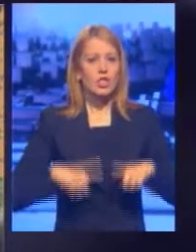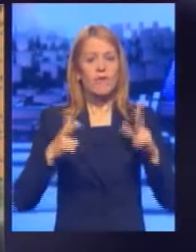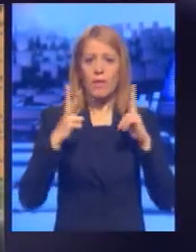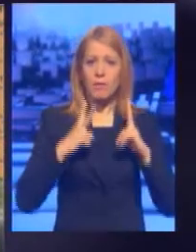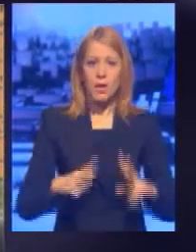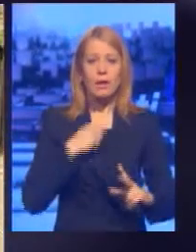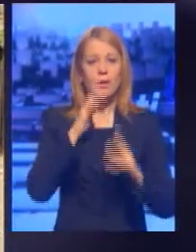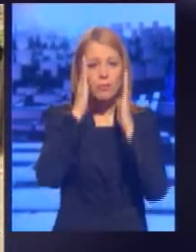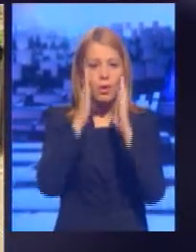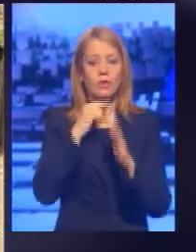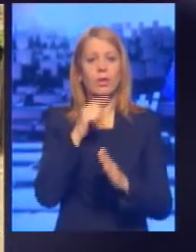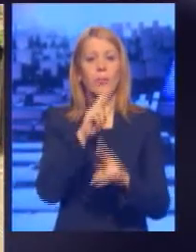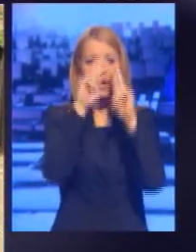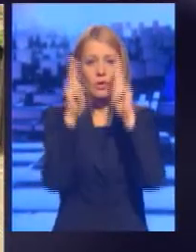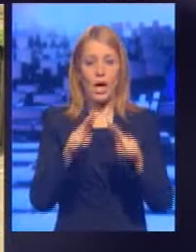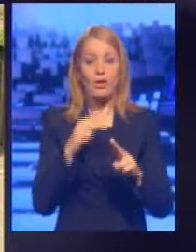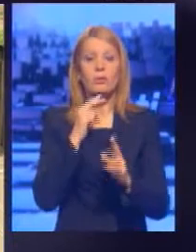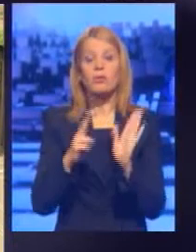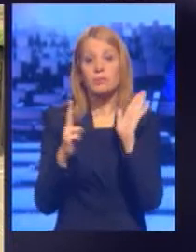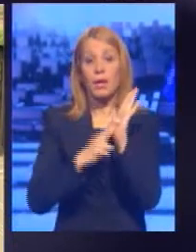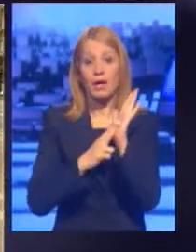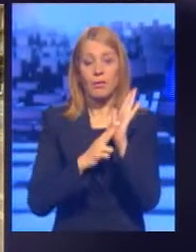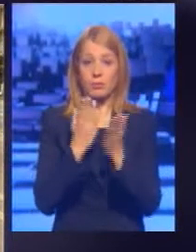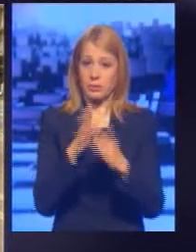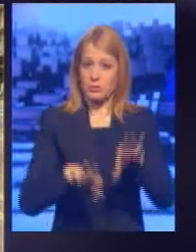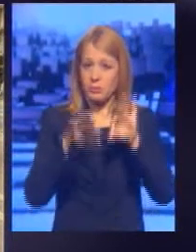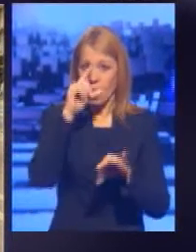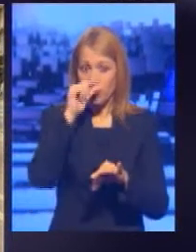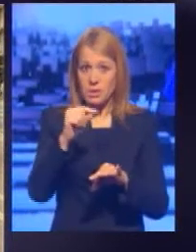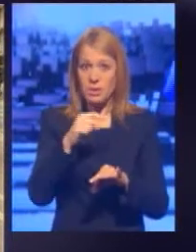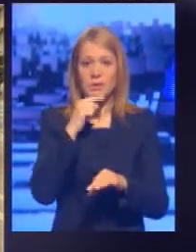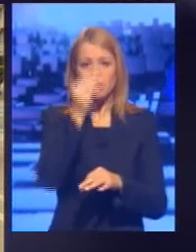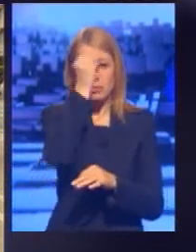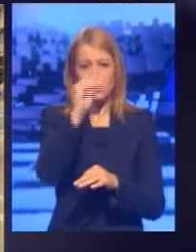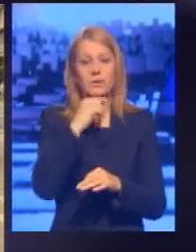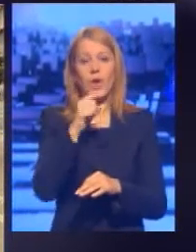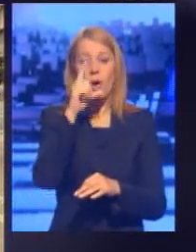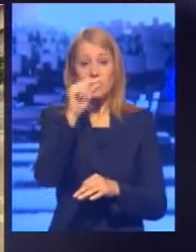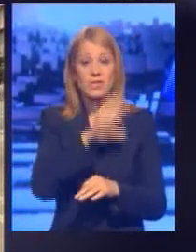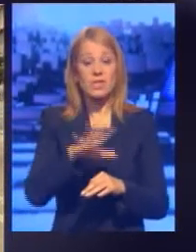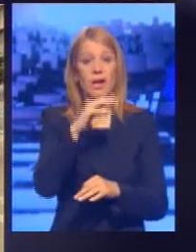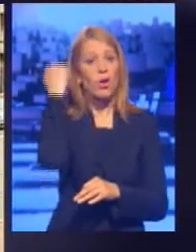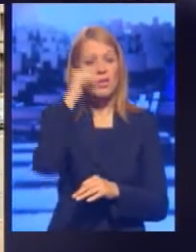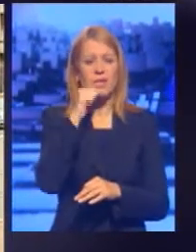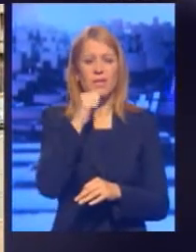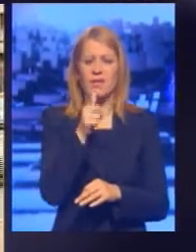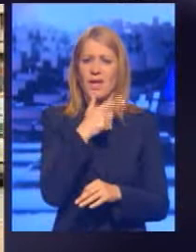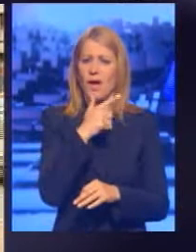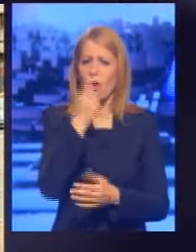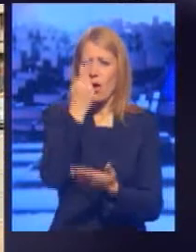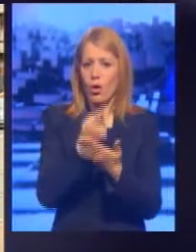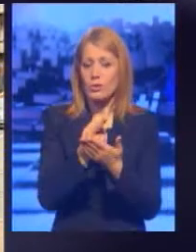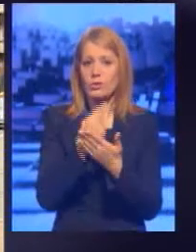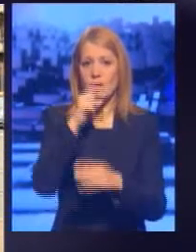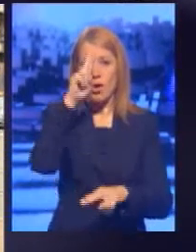poštovati međunarodno pravo. Iz vlade poručuju da bi eventualno održavanje lokalnih izbora u pojedinim opštinama bilo jako loša odluka, koja ne bi imala